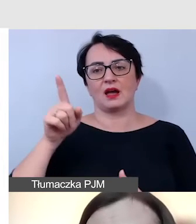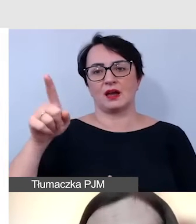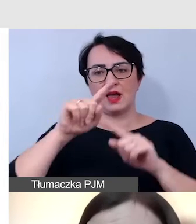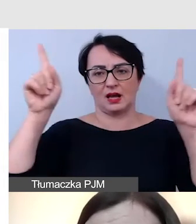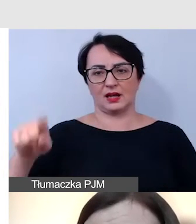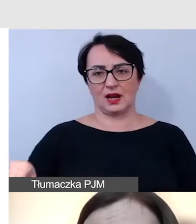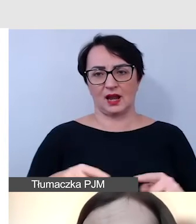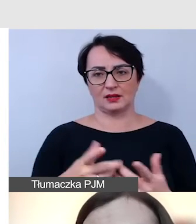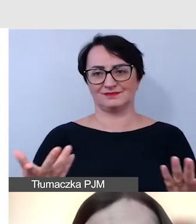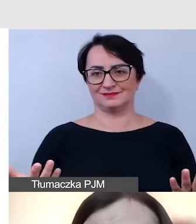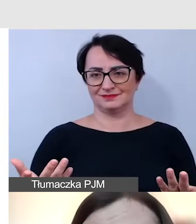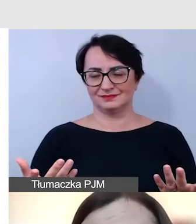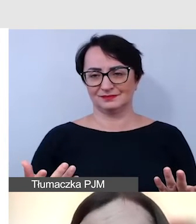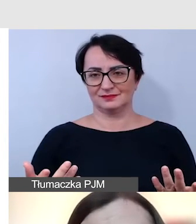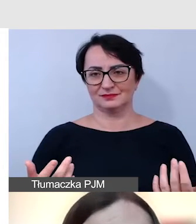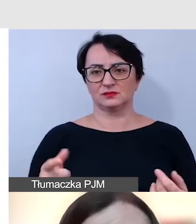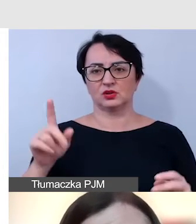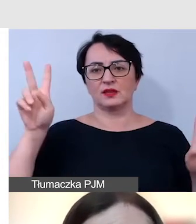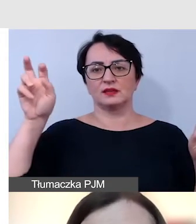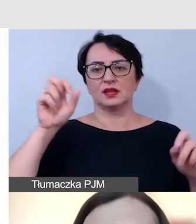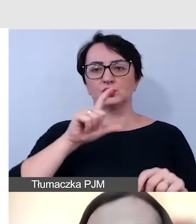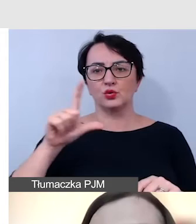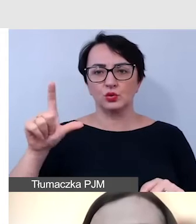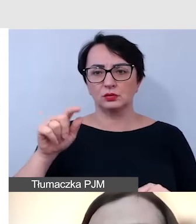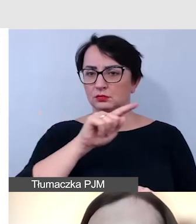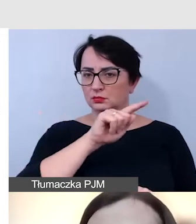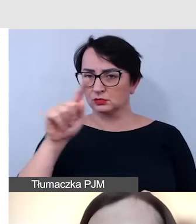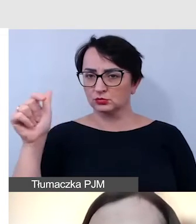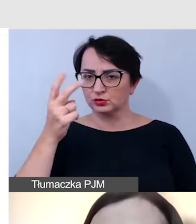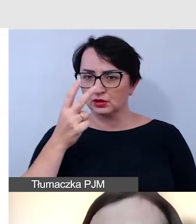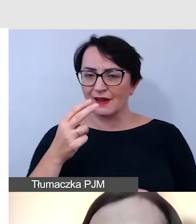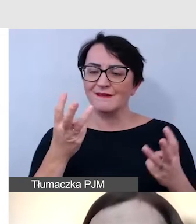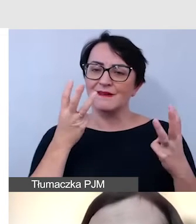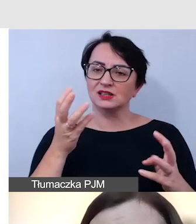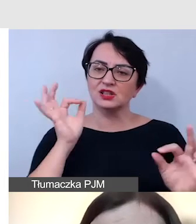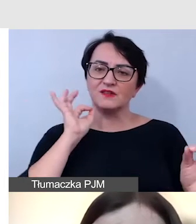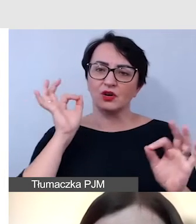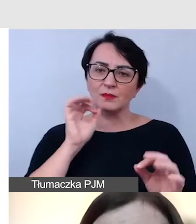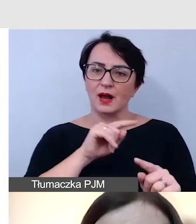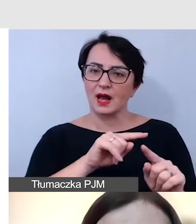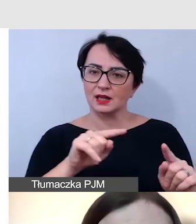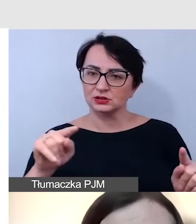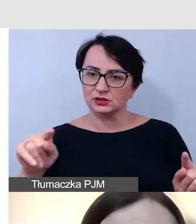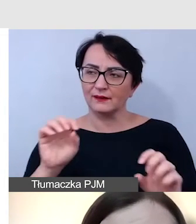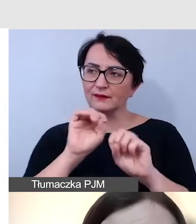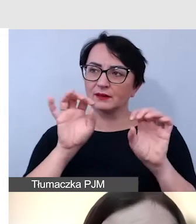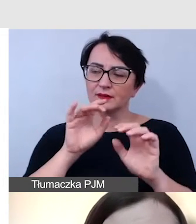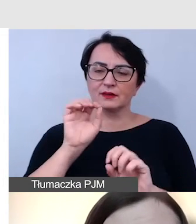na przykład odczytujemy tytuł wykresu czy kluczowe informacje podajemy w treści naszej wypowiedzi.